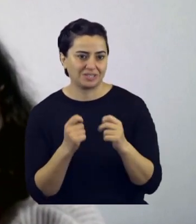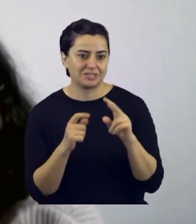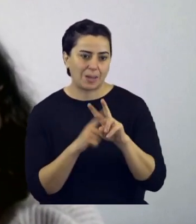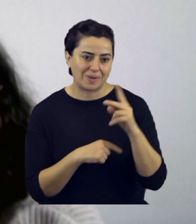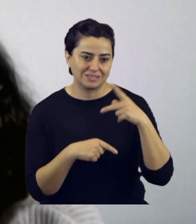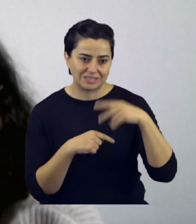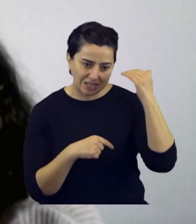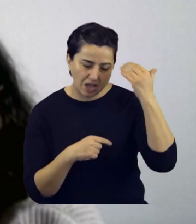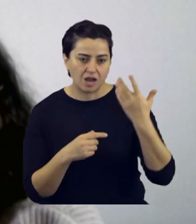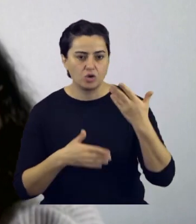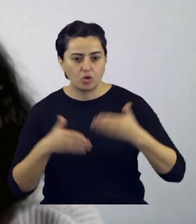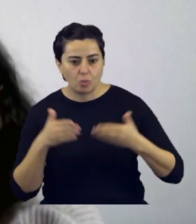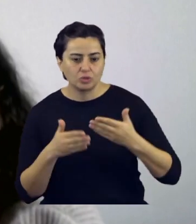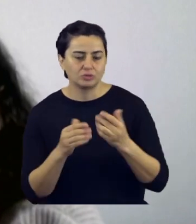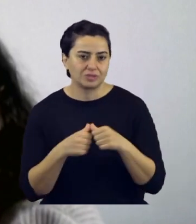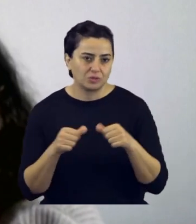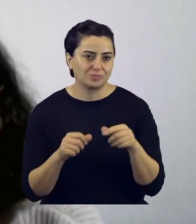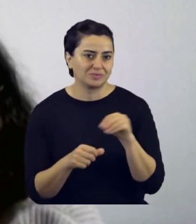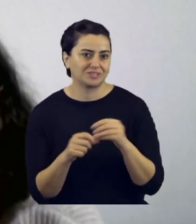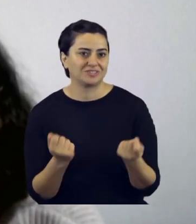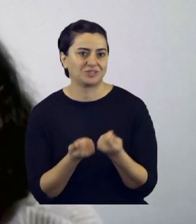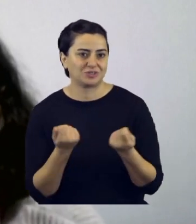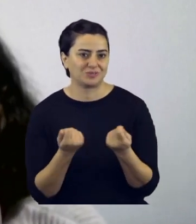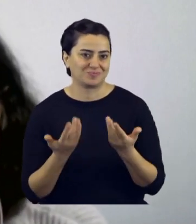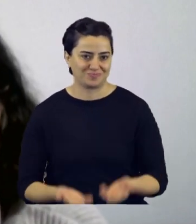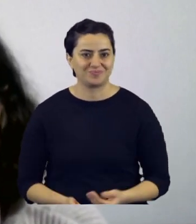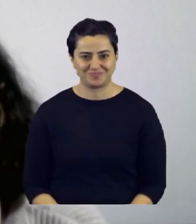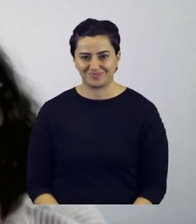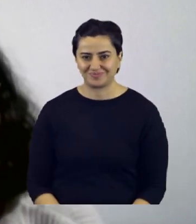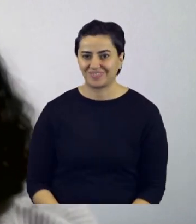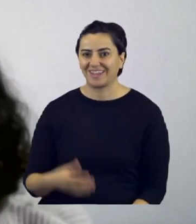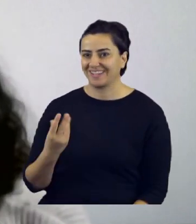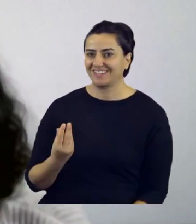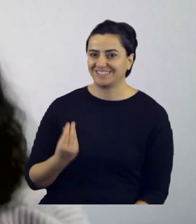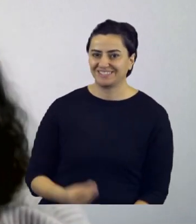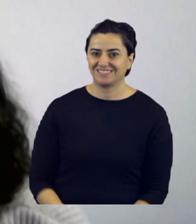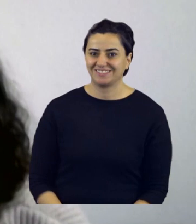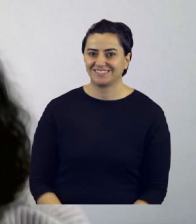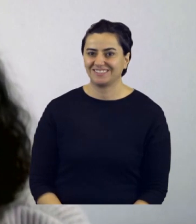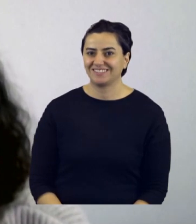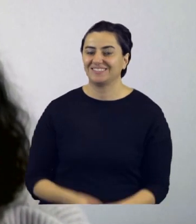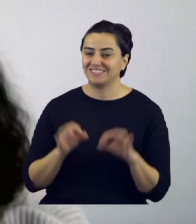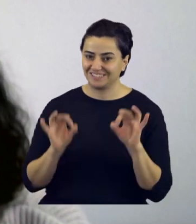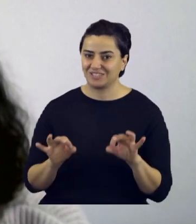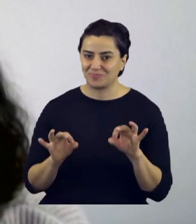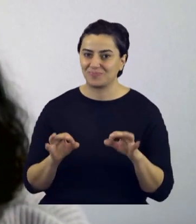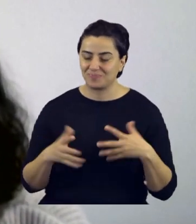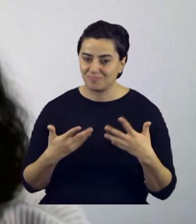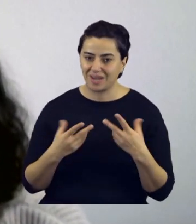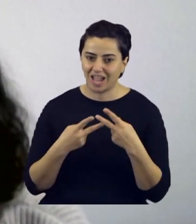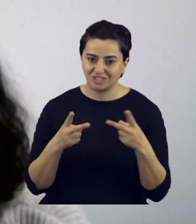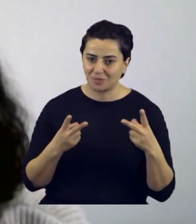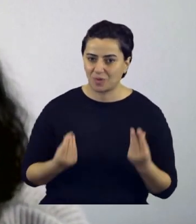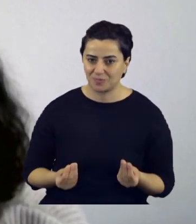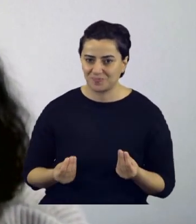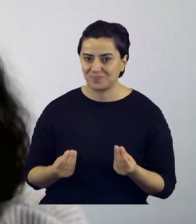Yapay zeka, yazılım ve robotik alanında çalışmalar yürütüyoruz. Genel olarak bu şekilde. Evet. Peki Allah. Şimdi detaylara girelim.